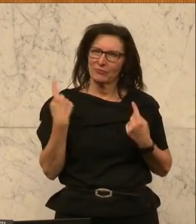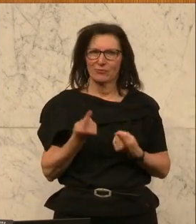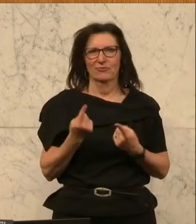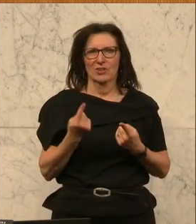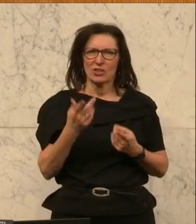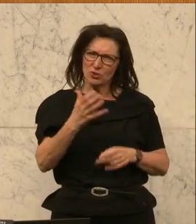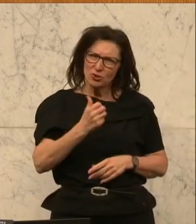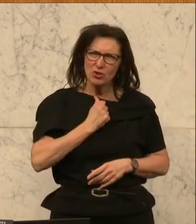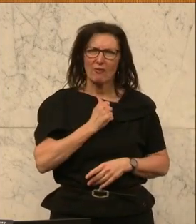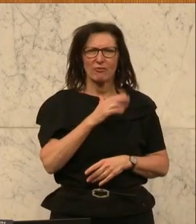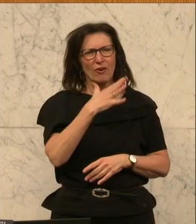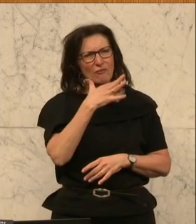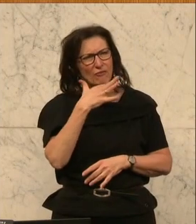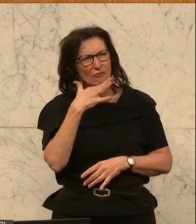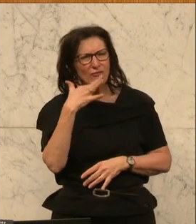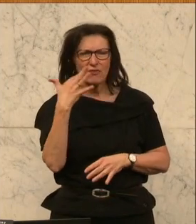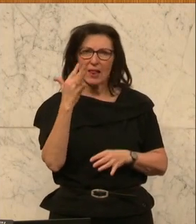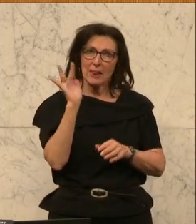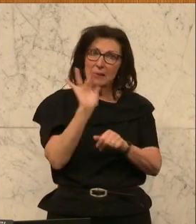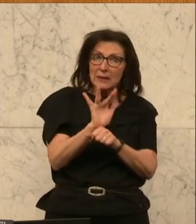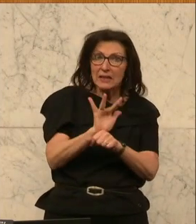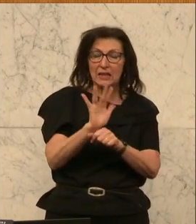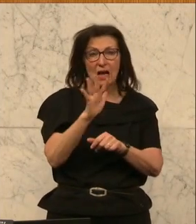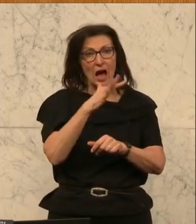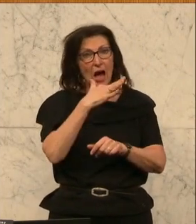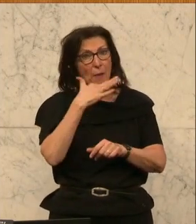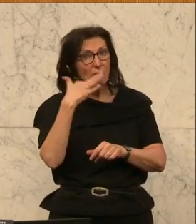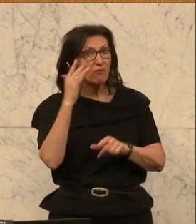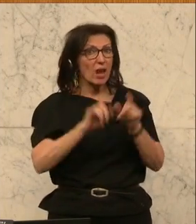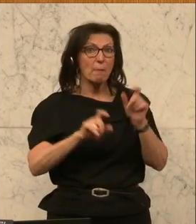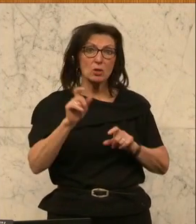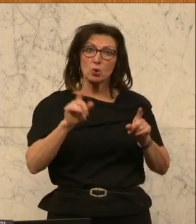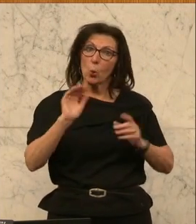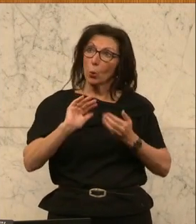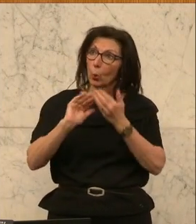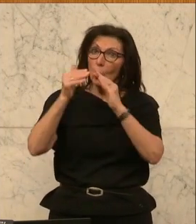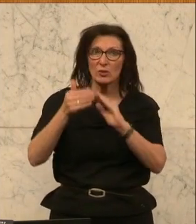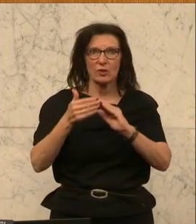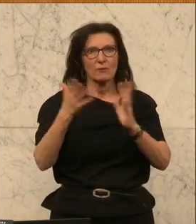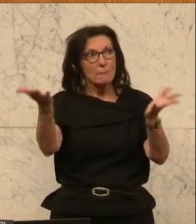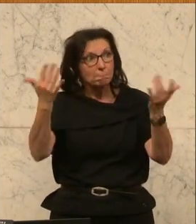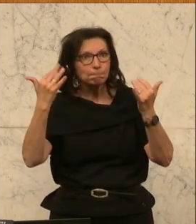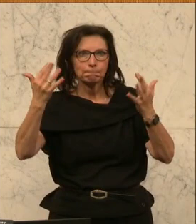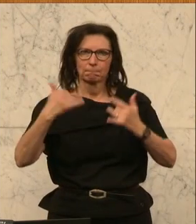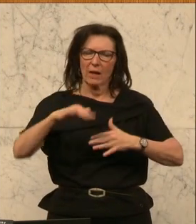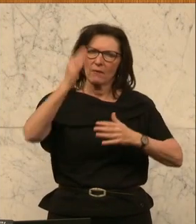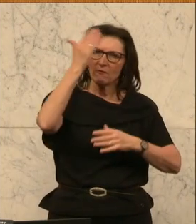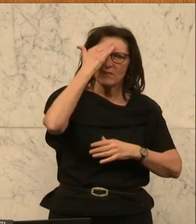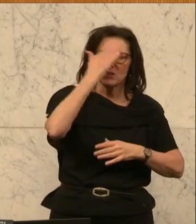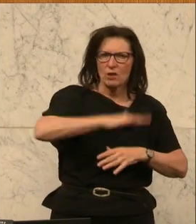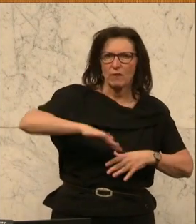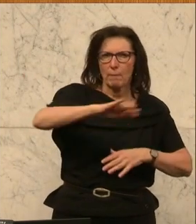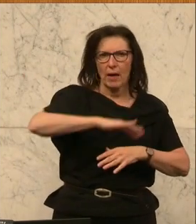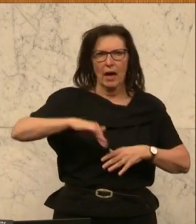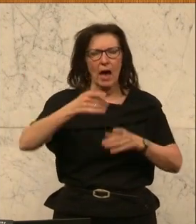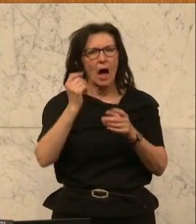Jahren, viele kritische und auch konstruktive Kräfte mit an Bord zu holen, aus der Wissenschaft, auch aus den Sozialpartnern, ich erwähne da speziell auch